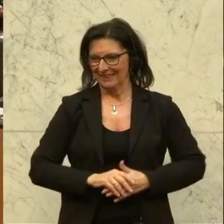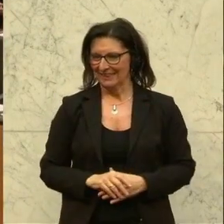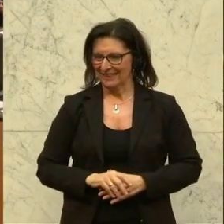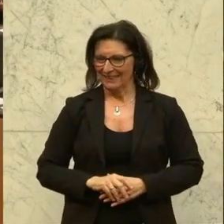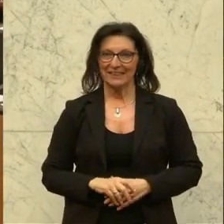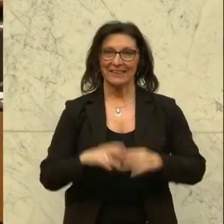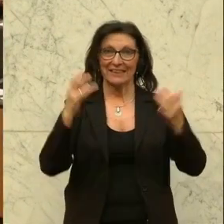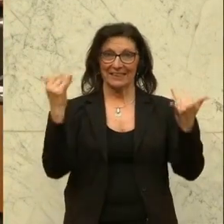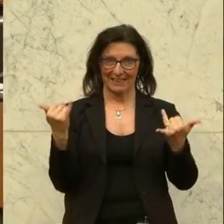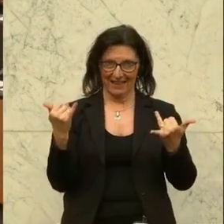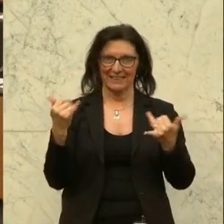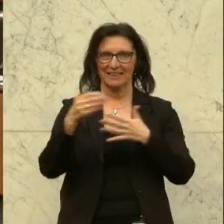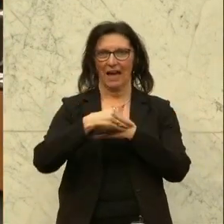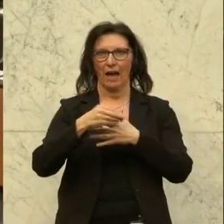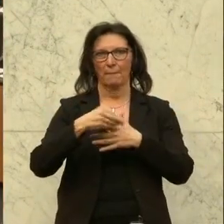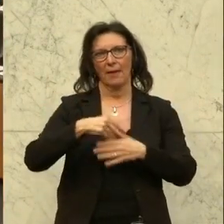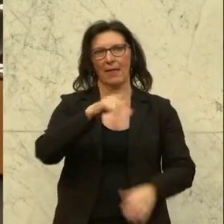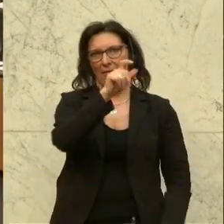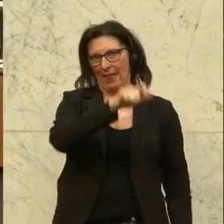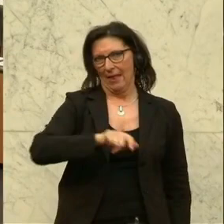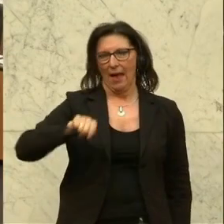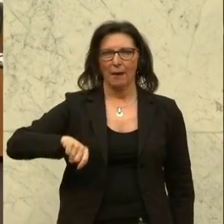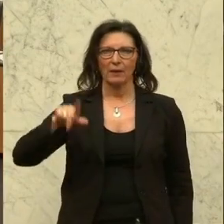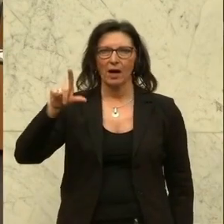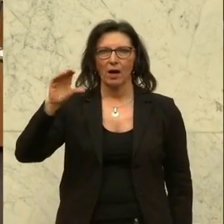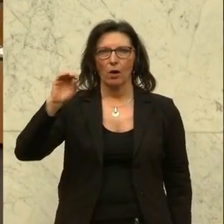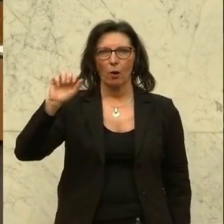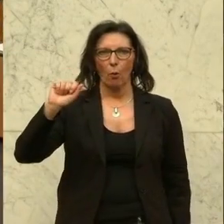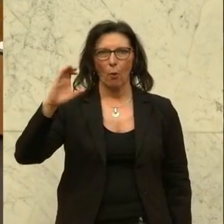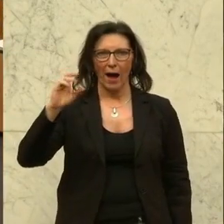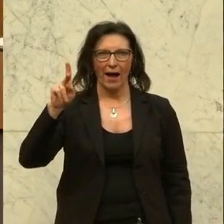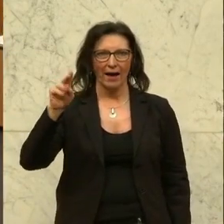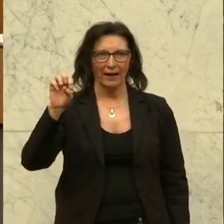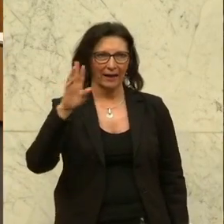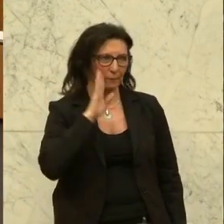Für Mieter und für Mieter würde das Paket Vorteile bringen, sagt Agnes Sirka-Brammer von den Grünen.